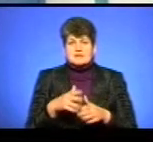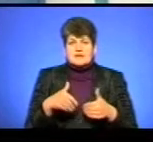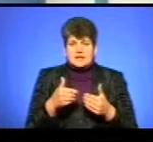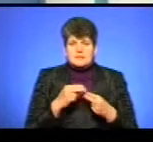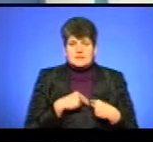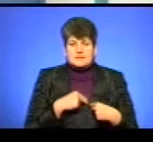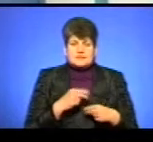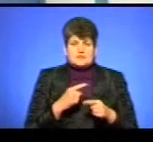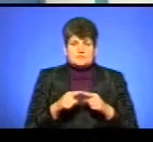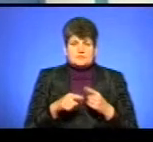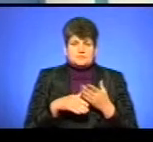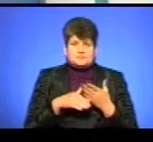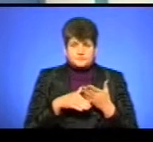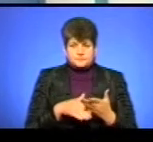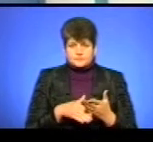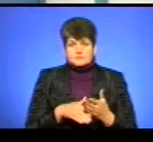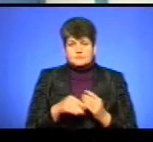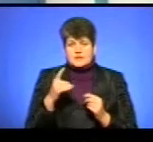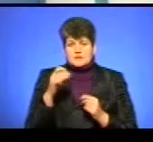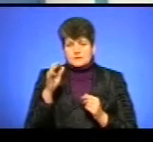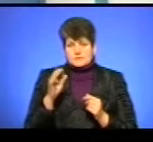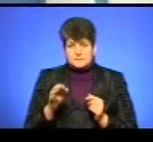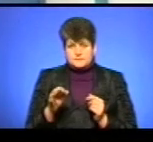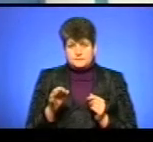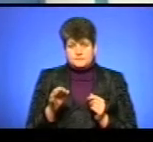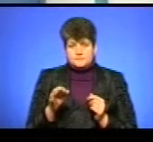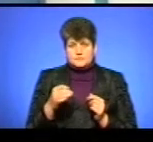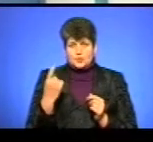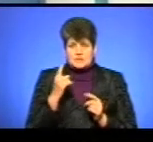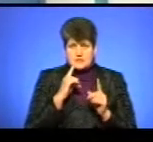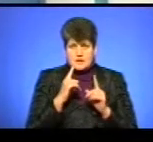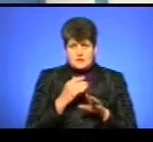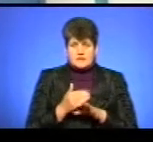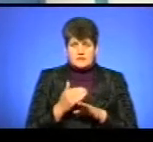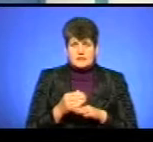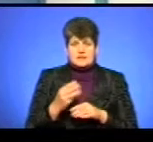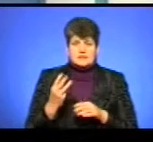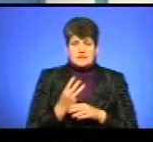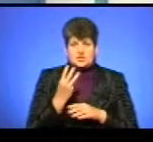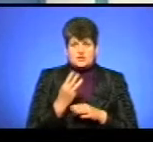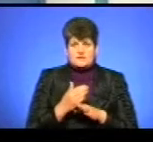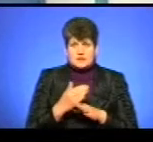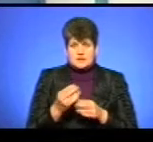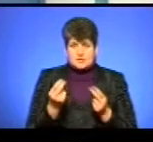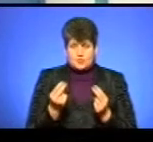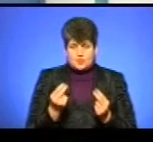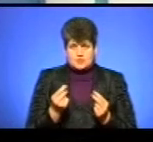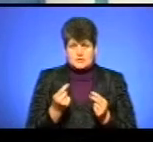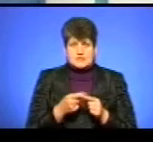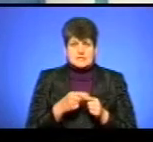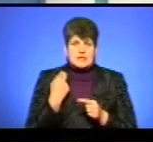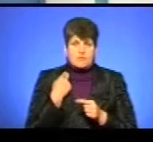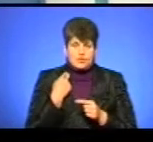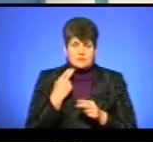працівники екстреної медичної допомоги. Тут ми 100% обласна рада виділили тричі, виділяла на кошти і цей борг